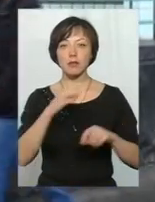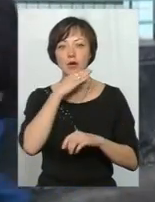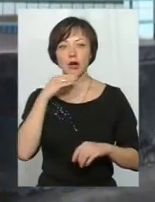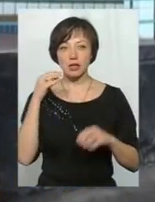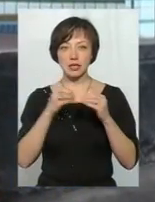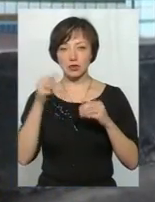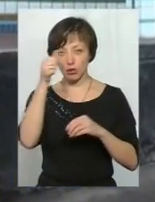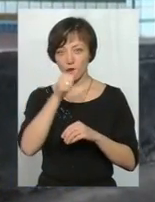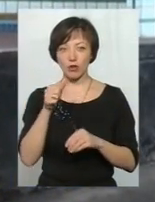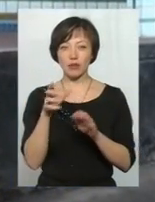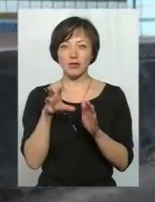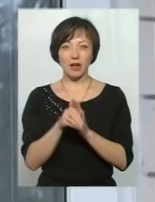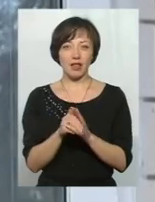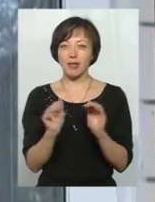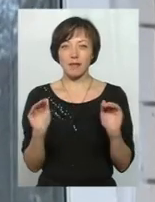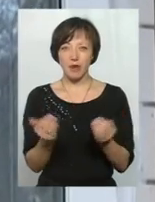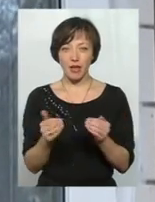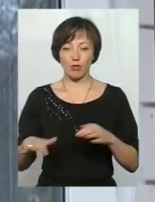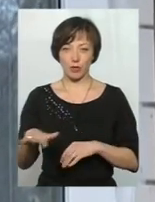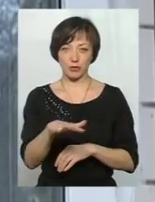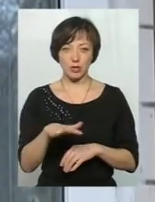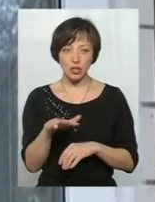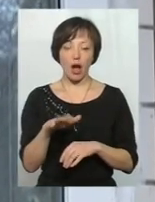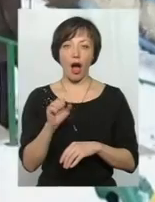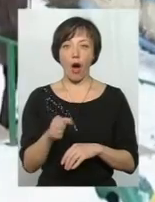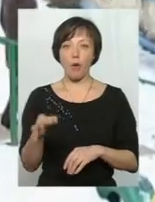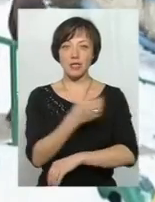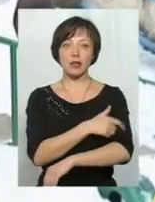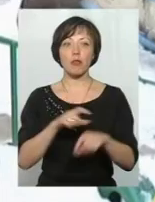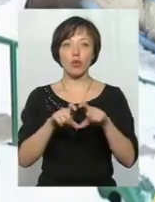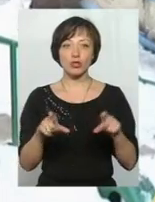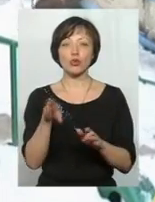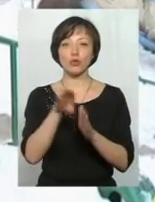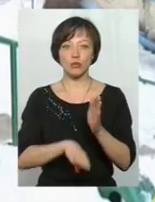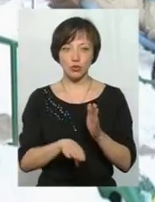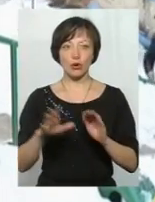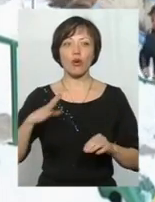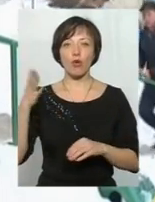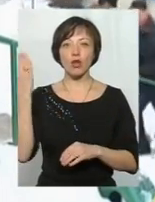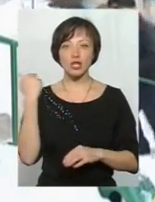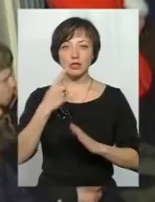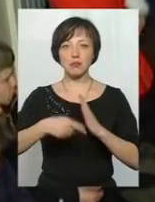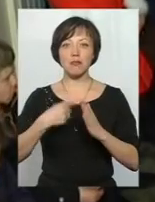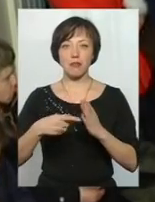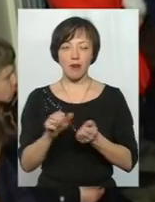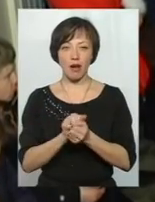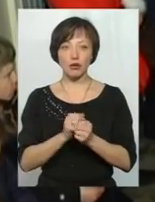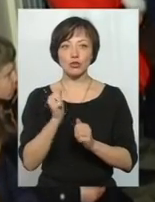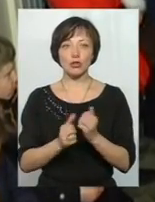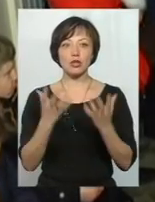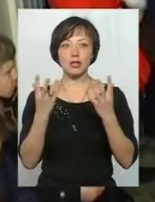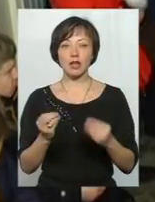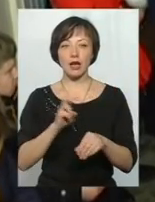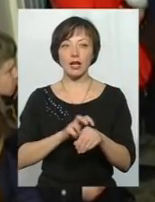років тулиться у несучасному, непросторому приміщенні, а обласна поліклініка і поготів у колишній пральні, де щодня лікарі